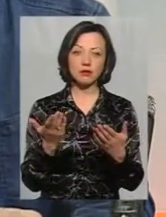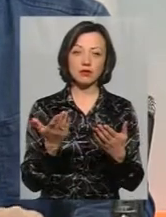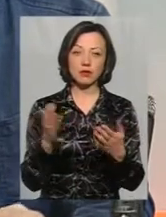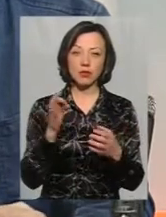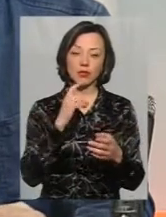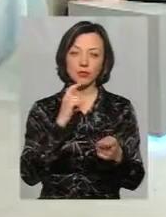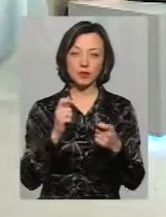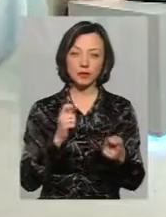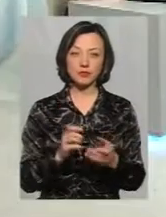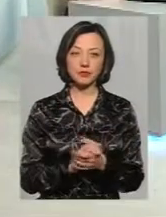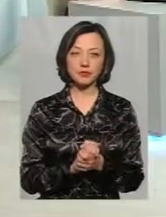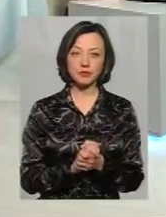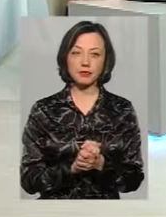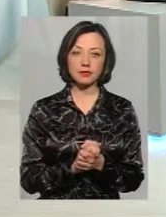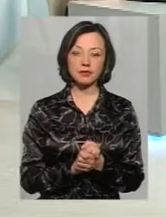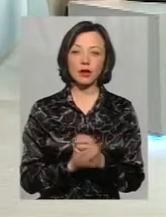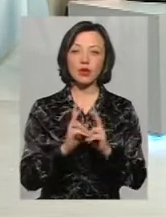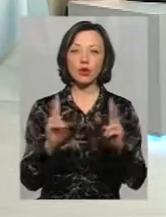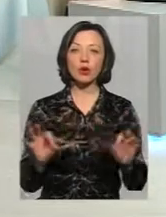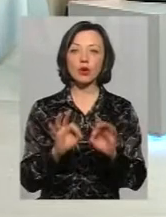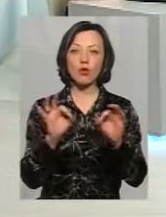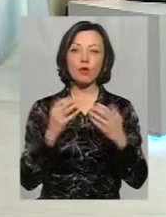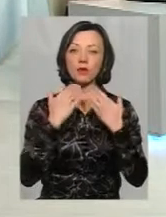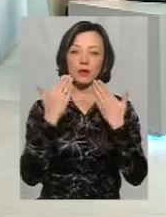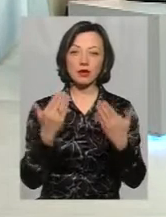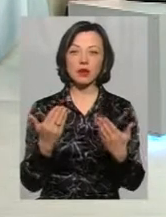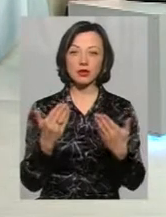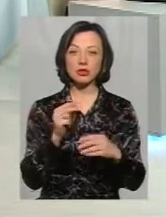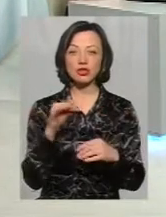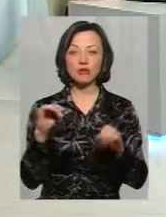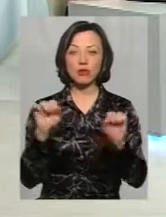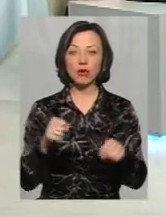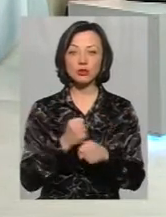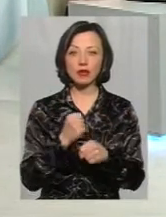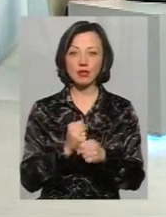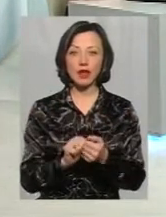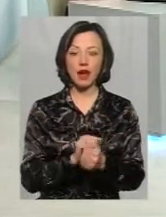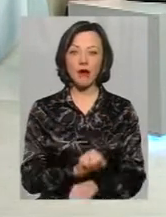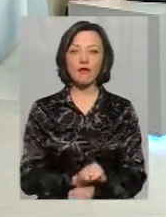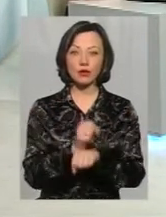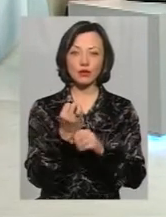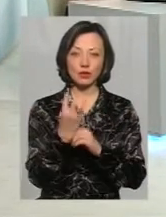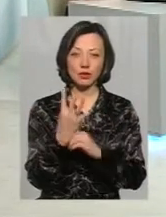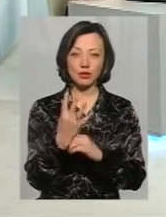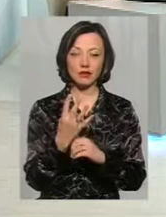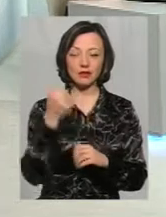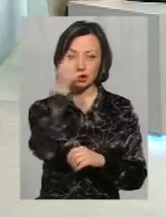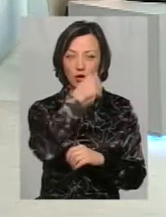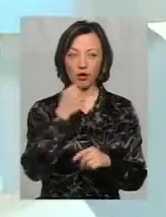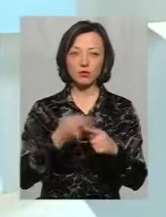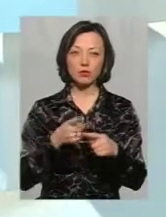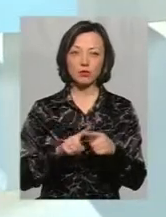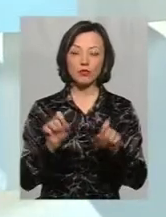застереження. Побільше, ніхто нікого не питав, чи можна робити революцію у 2014-14 роках. Тому,